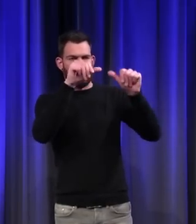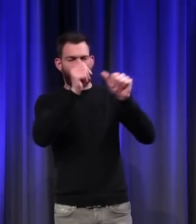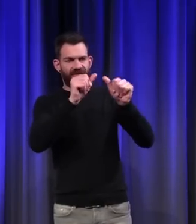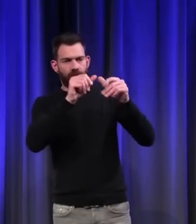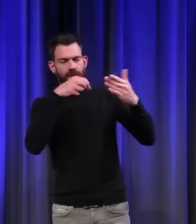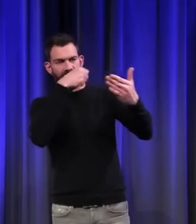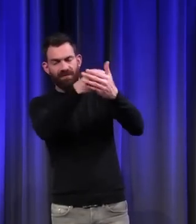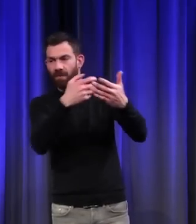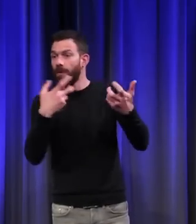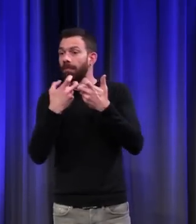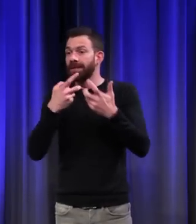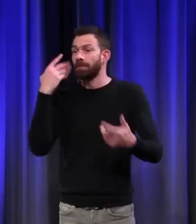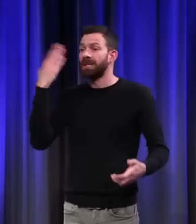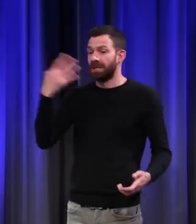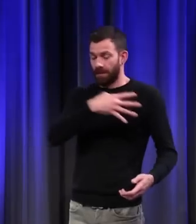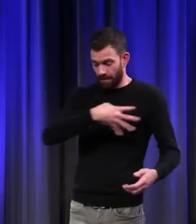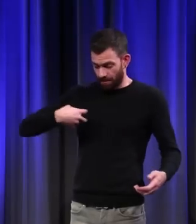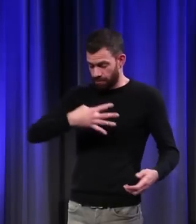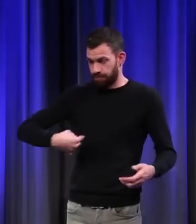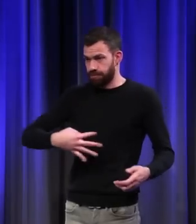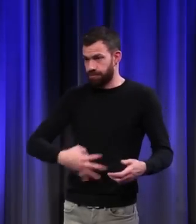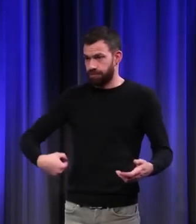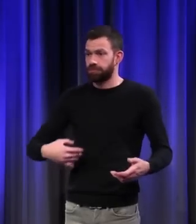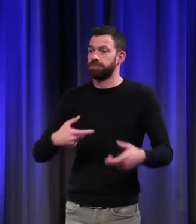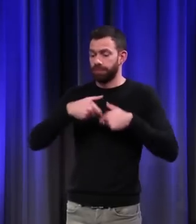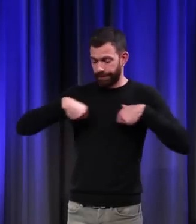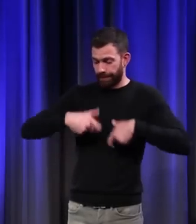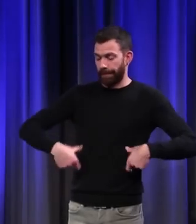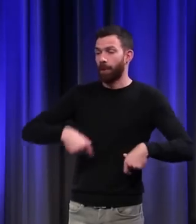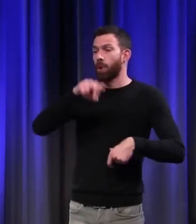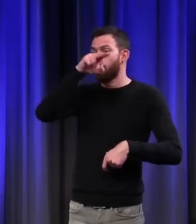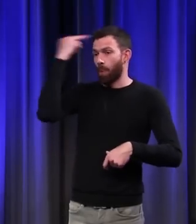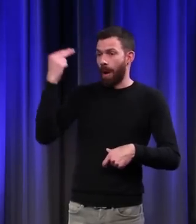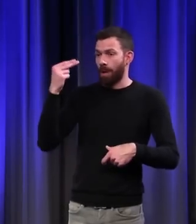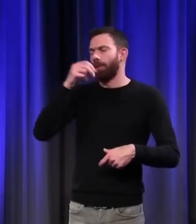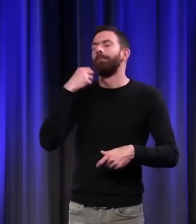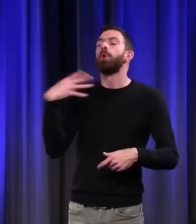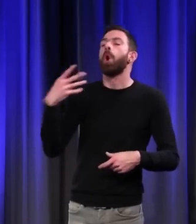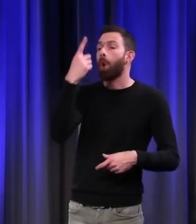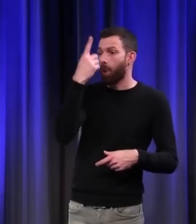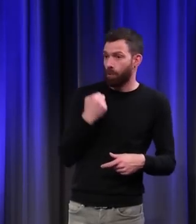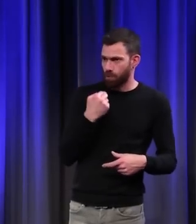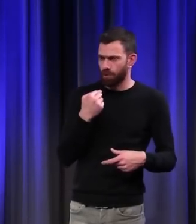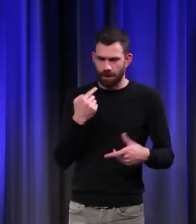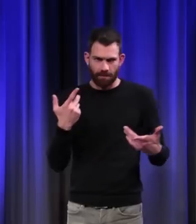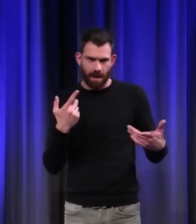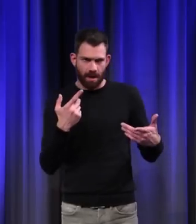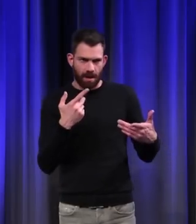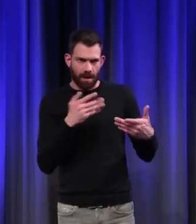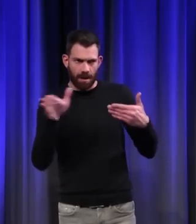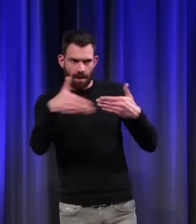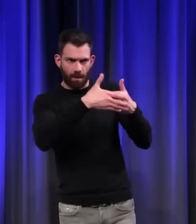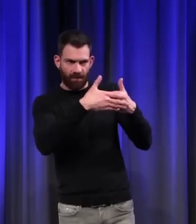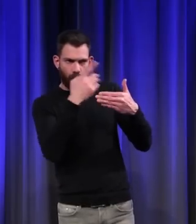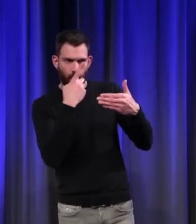vous avez un rayé horizontal avec quatre bandes blanches et quatre bandes rouges, le rouge est au fond ou c'est lui la